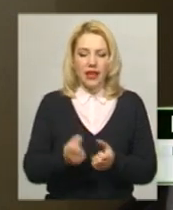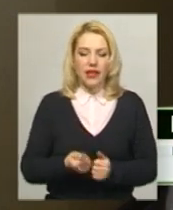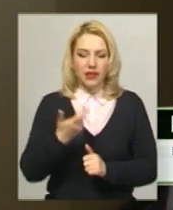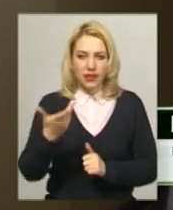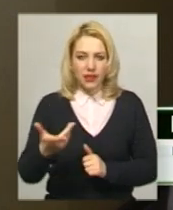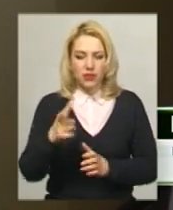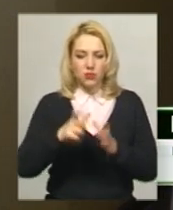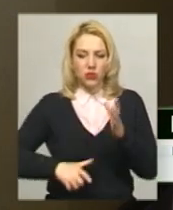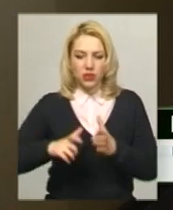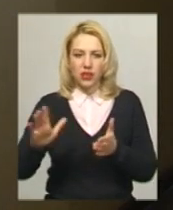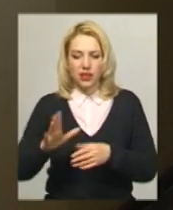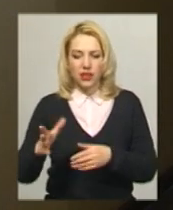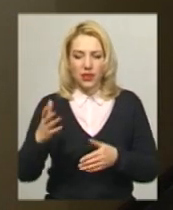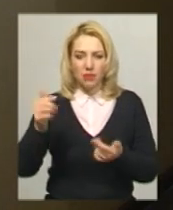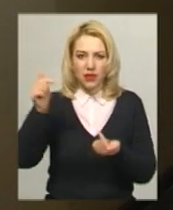врахуванню.